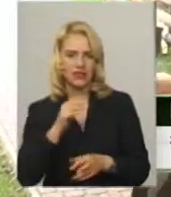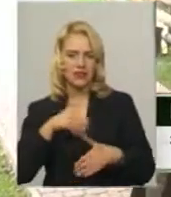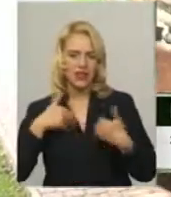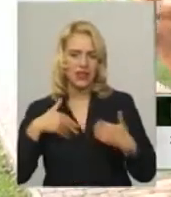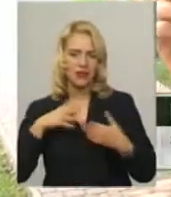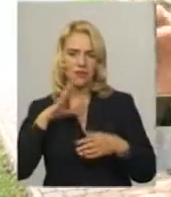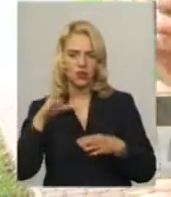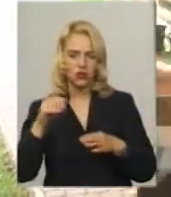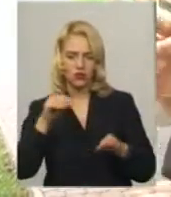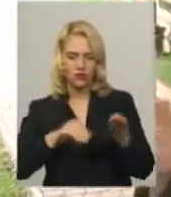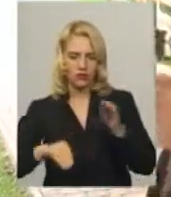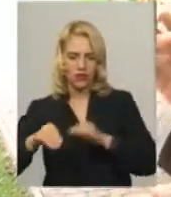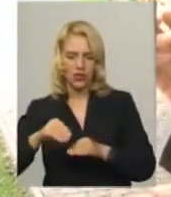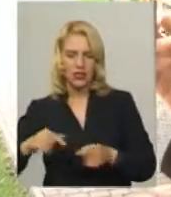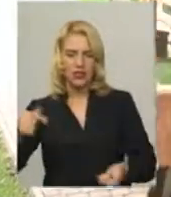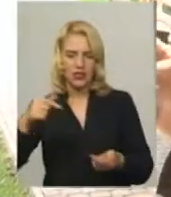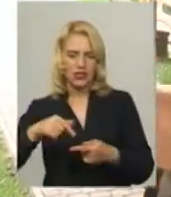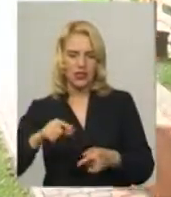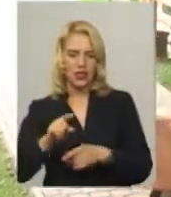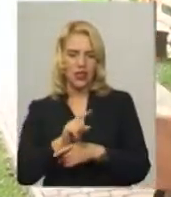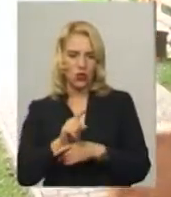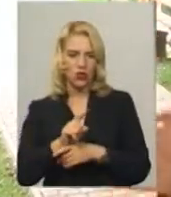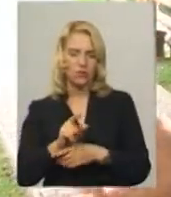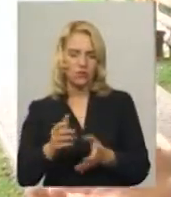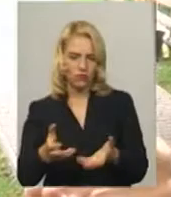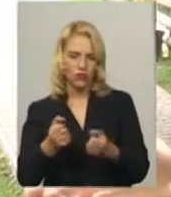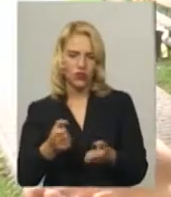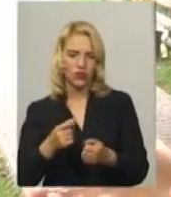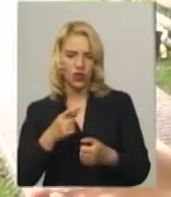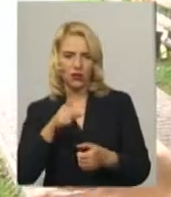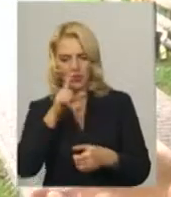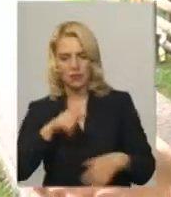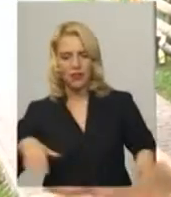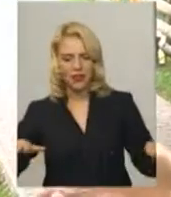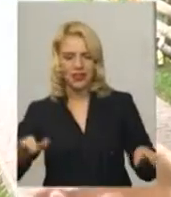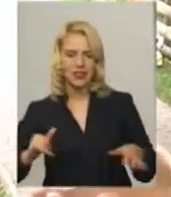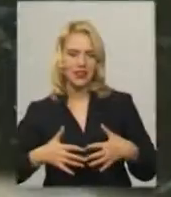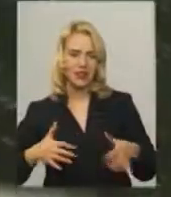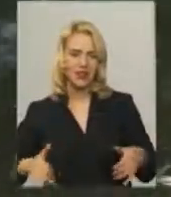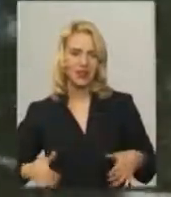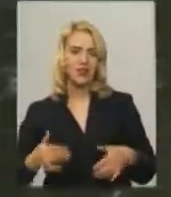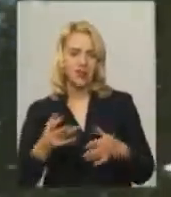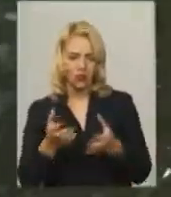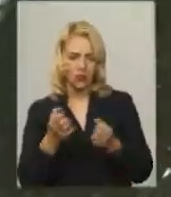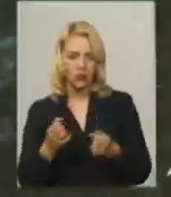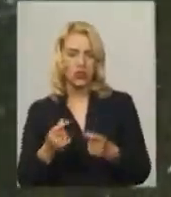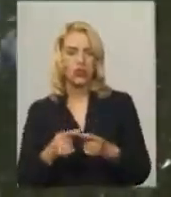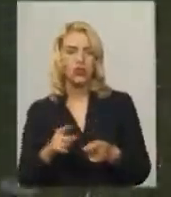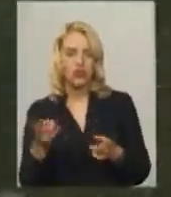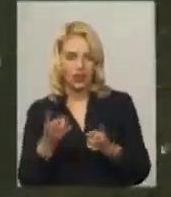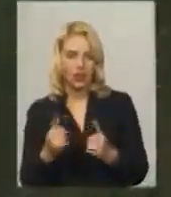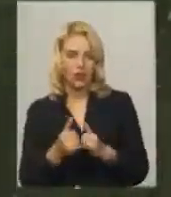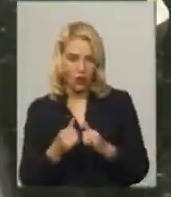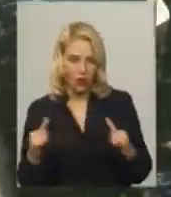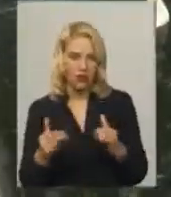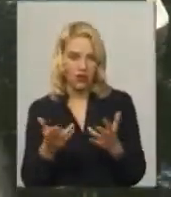протеїн певний, згідно норм тварини і птиці отримують. Ну, розширяти, звісно, треба. Щодо петиції, то в управління